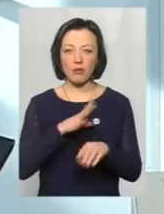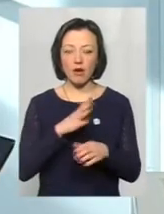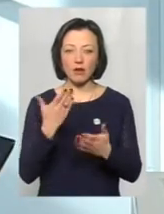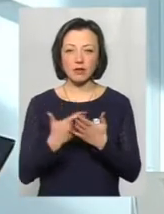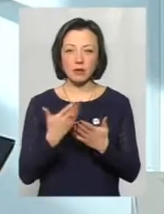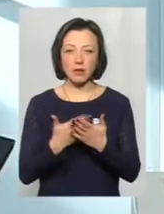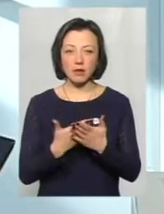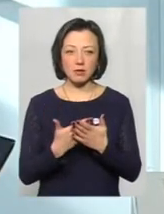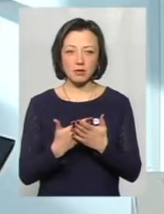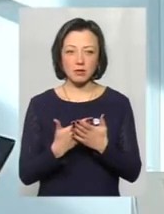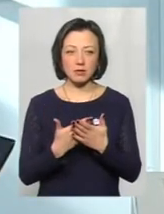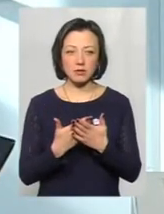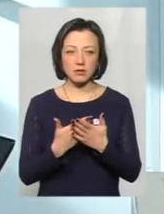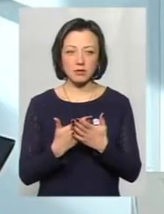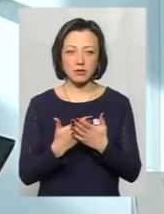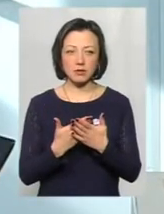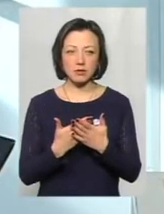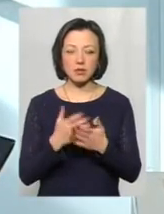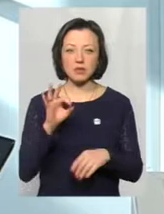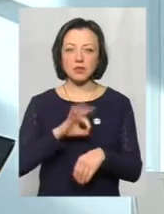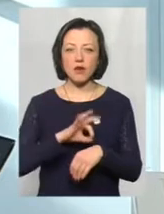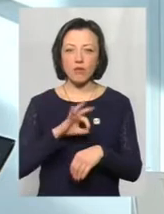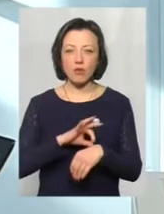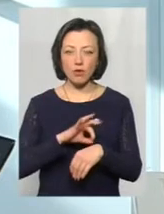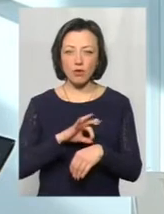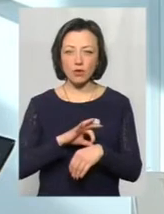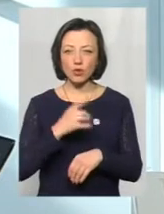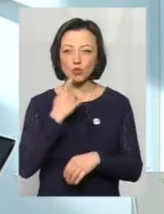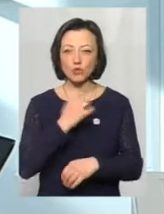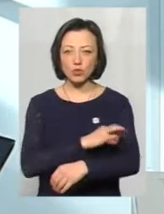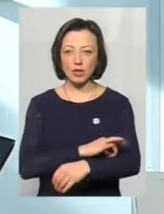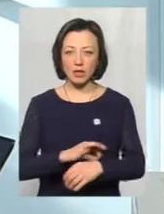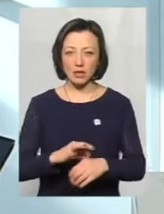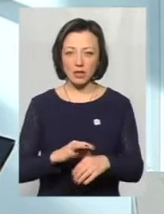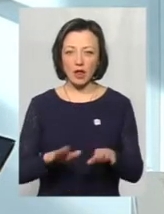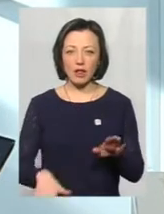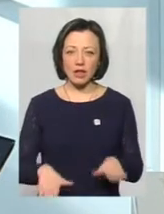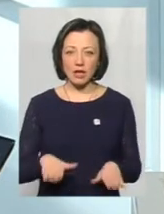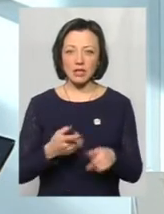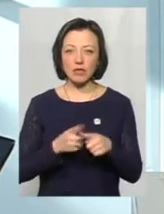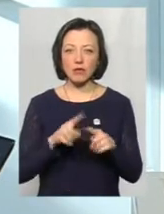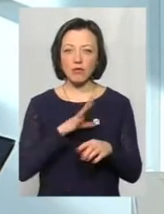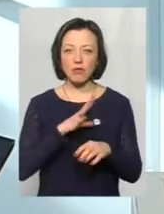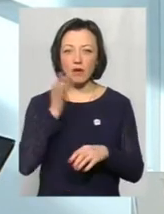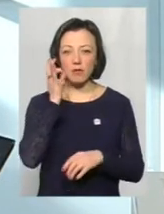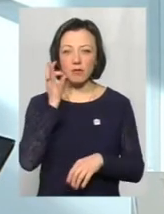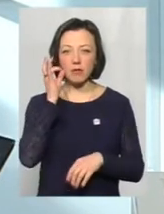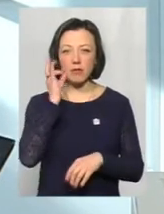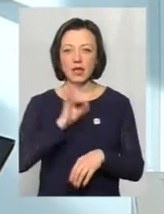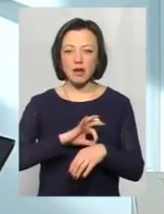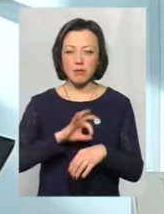захворюванні судин, нижніх кінцівок. Це буває при діабеті, при